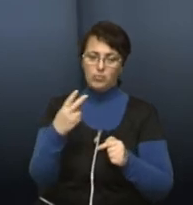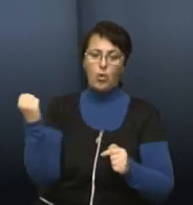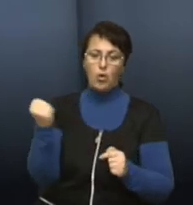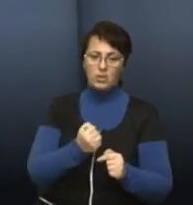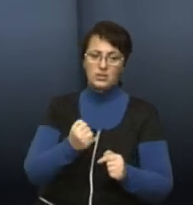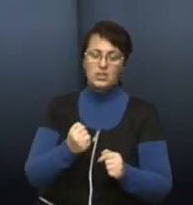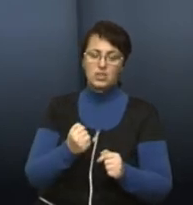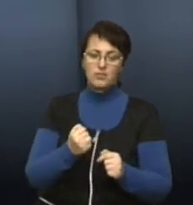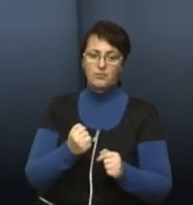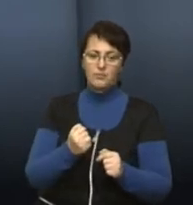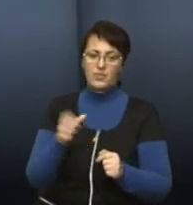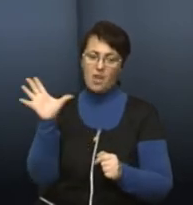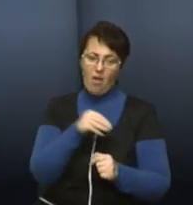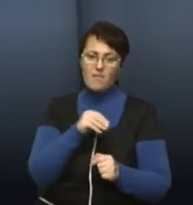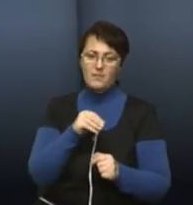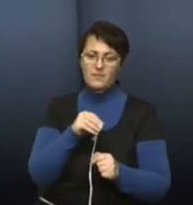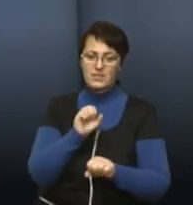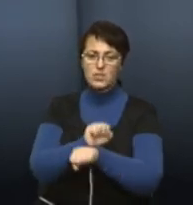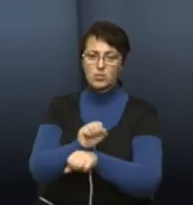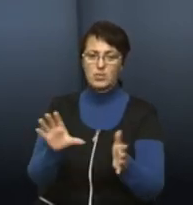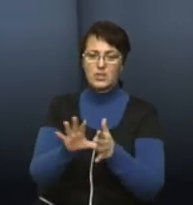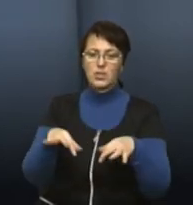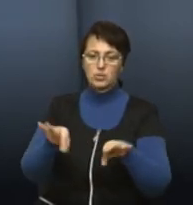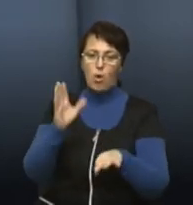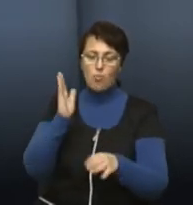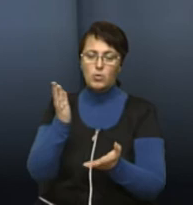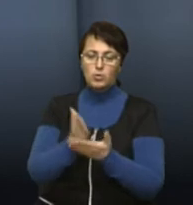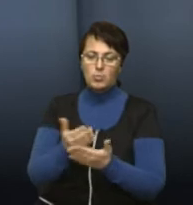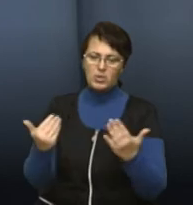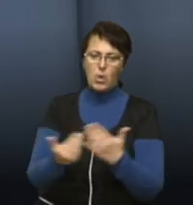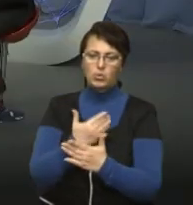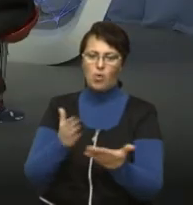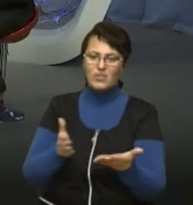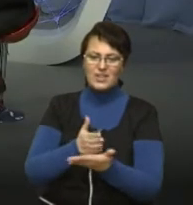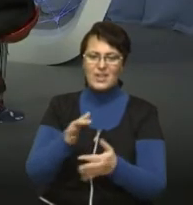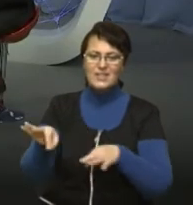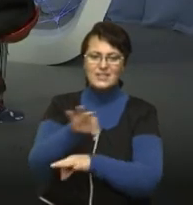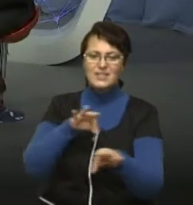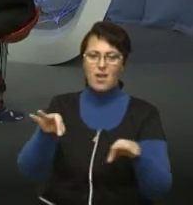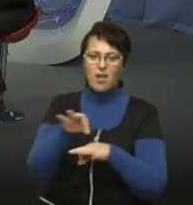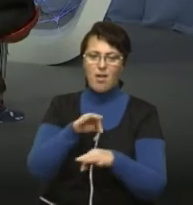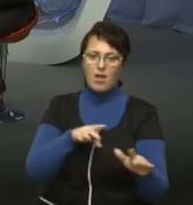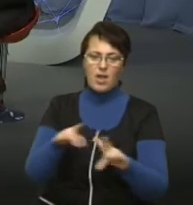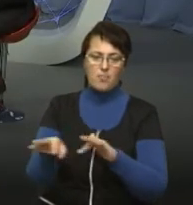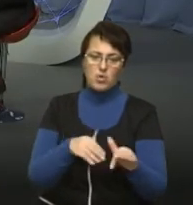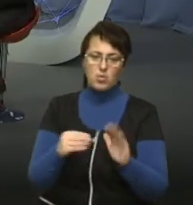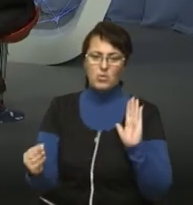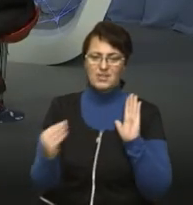вже всі зупинки електротранспорту будуть мати оновлені схеми руху і також з означеними